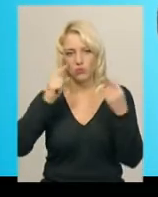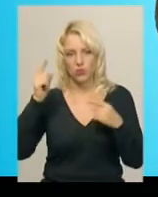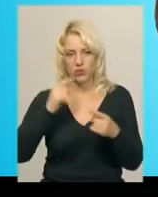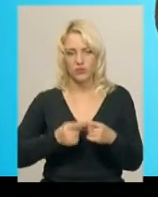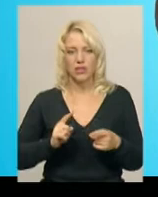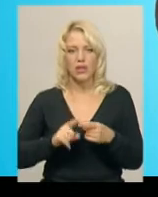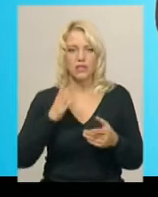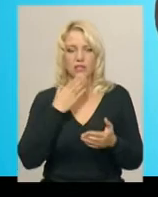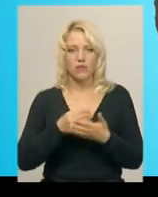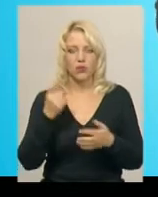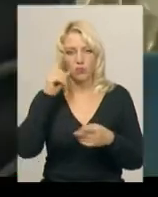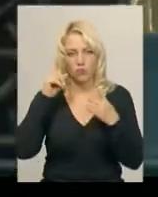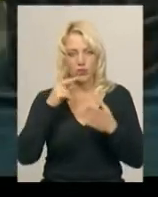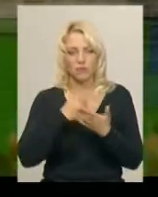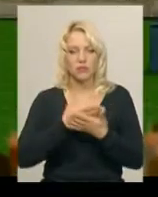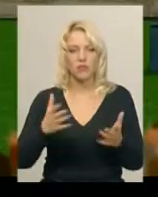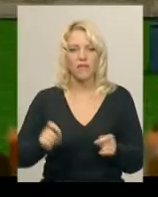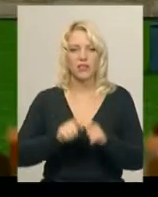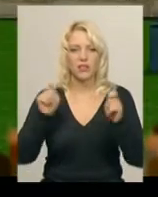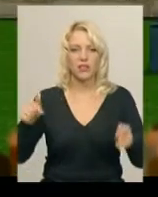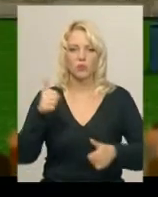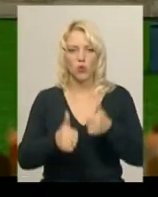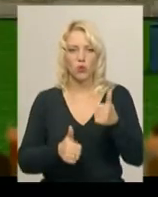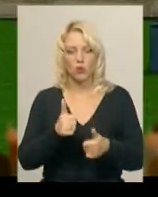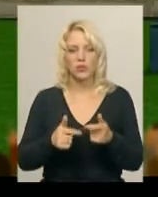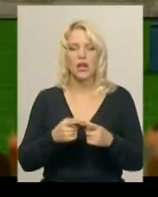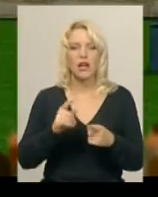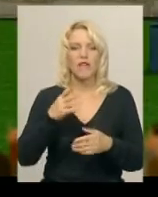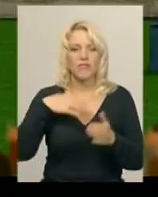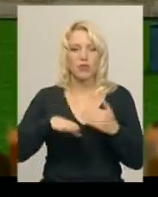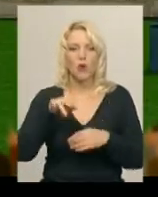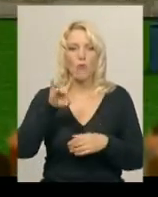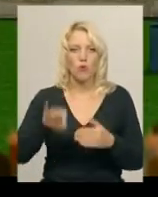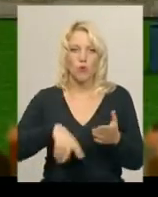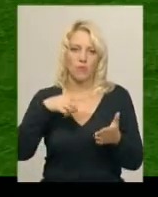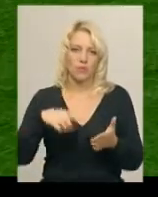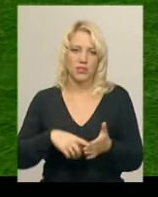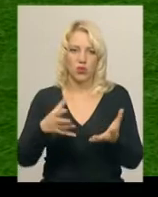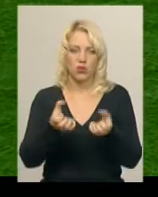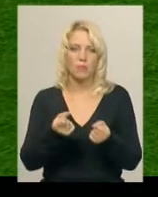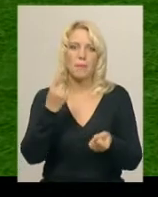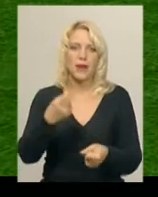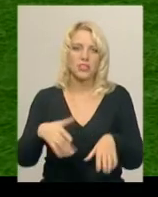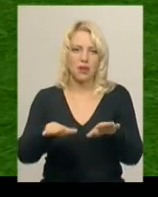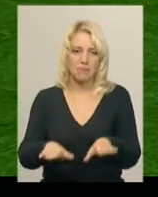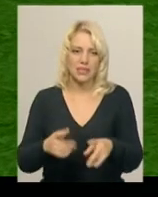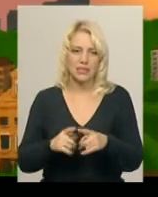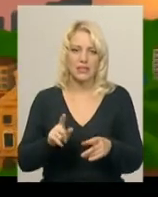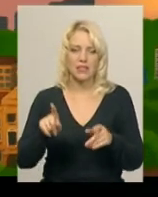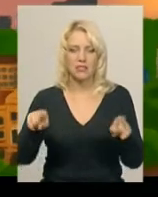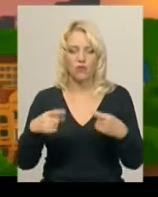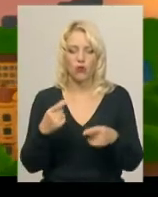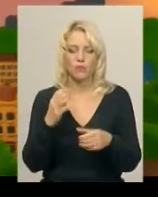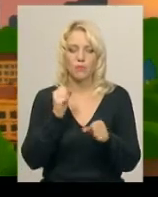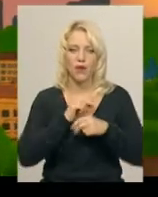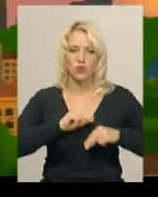Вадим Потсігон презентував цього року на відкритому конкурсі іміджового відео про місто, де отримав перше місце. Над його створенням він працював